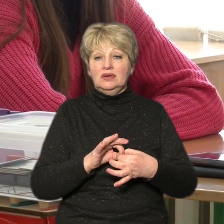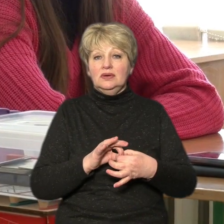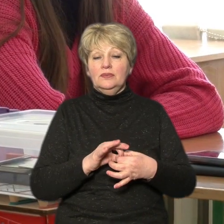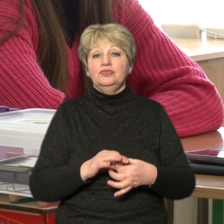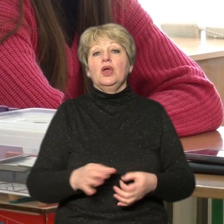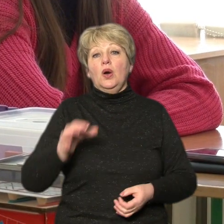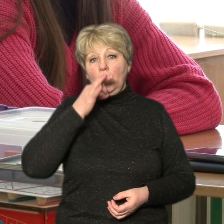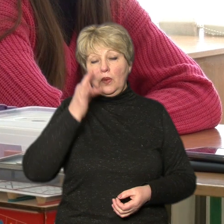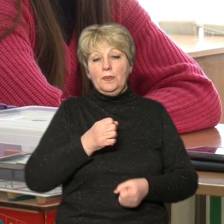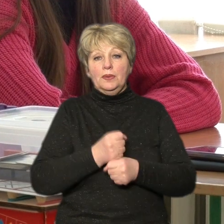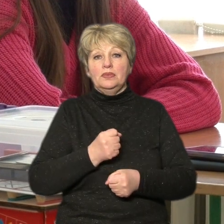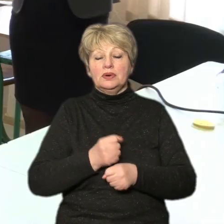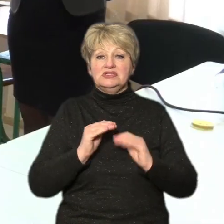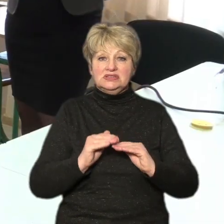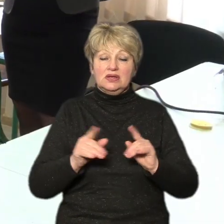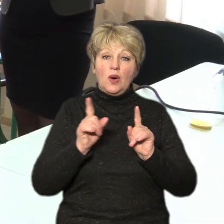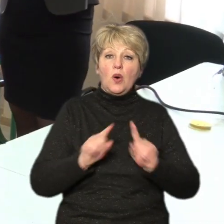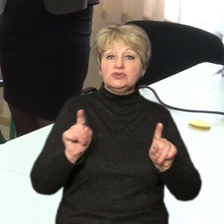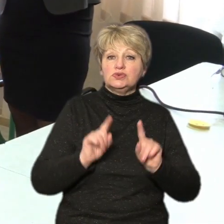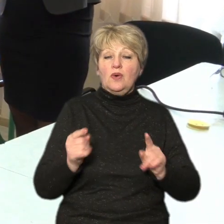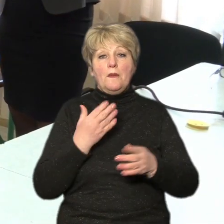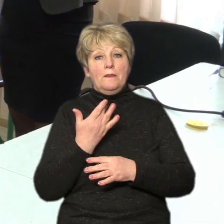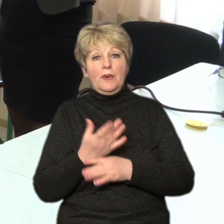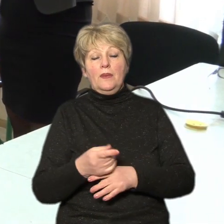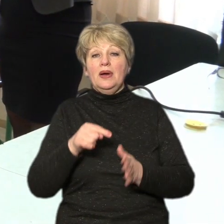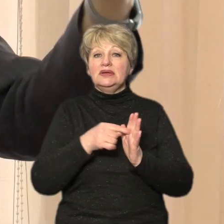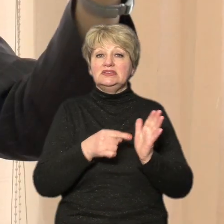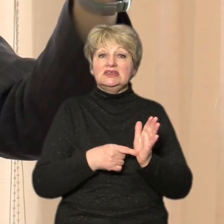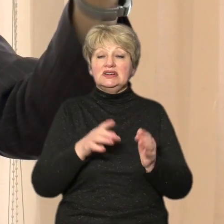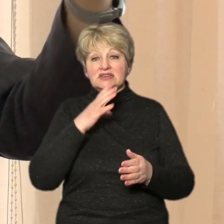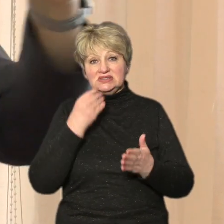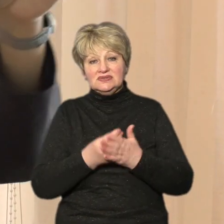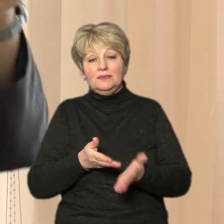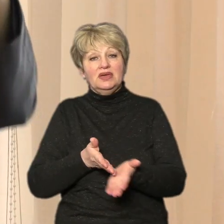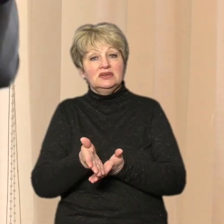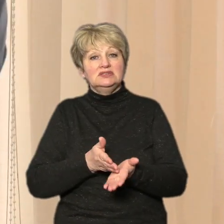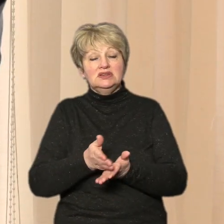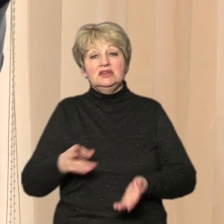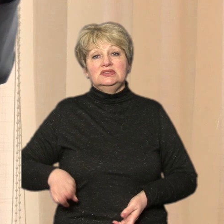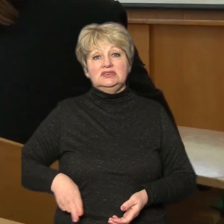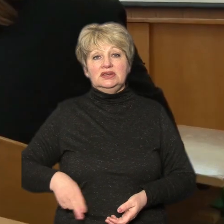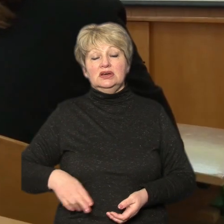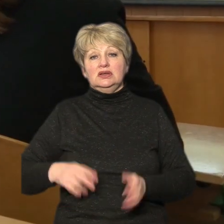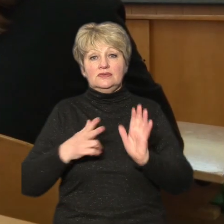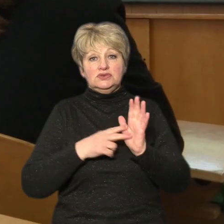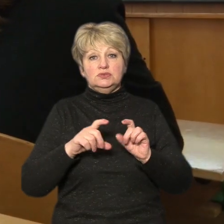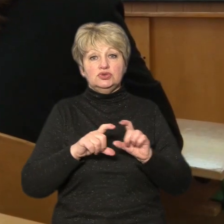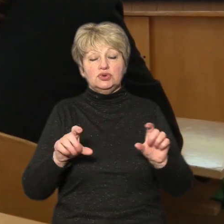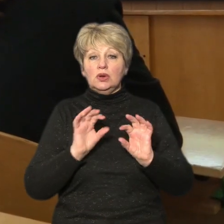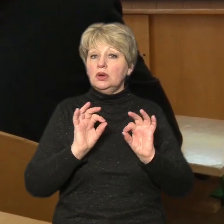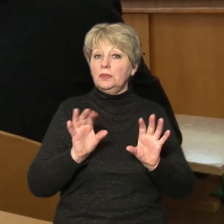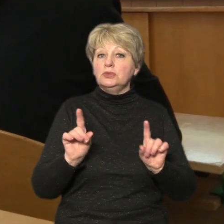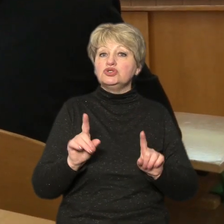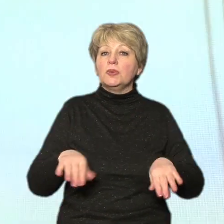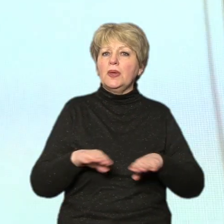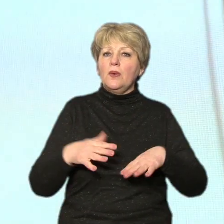Досвідом роботи з дітьми з особливими освітніми потребами ділиться зі стажерками заступниця директора 8-ї школи Олена Рясна. Пояснює, що